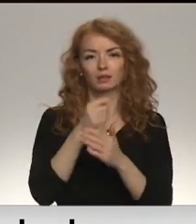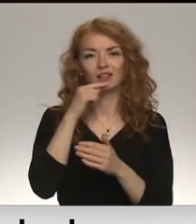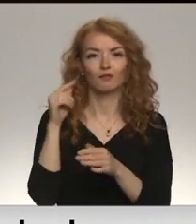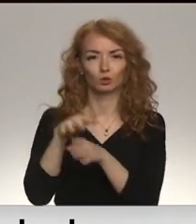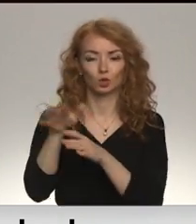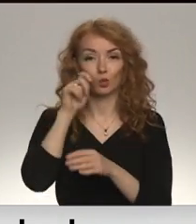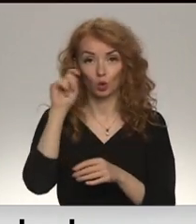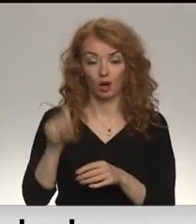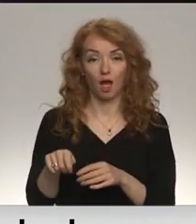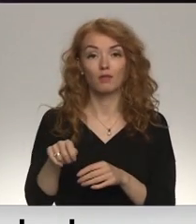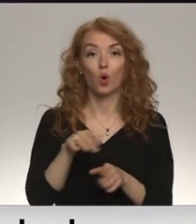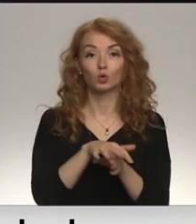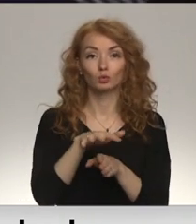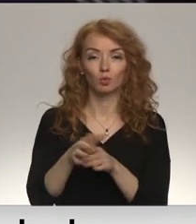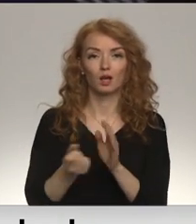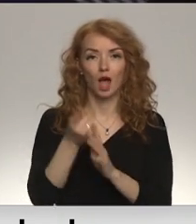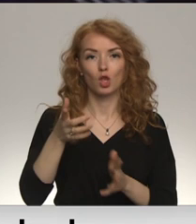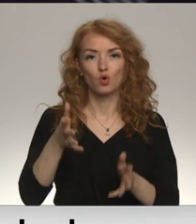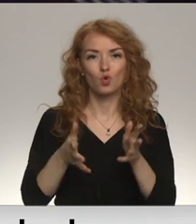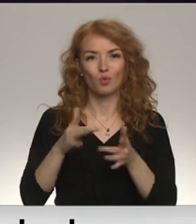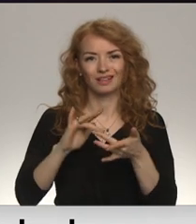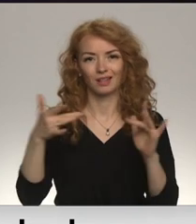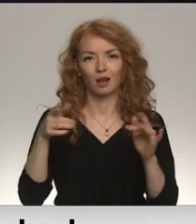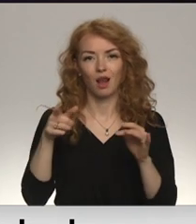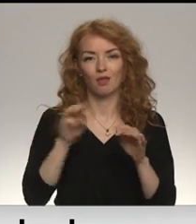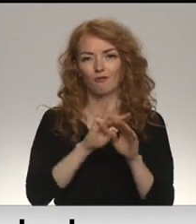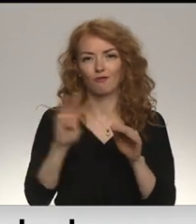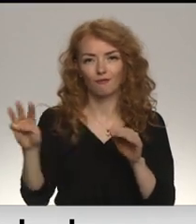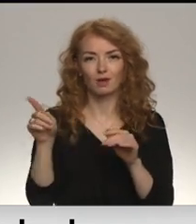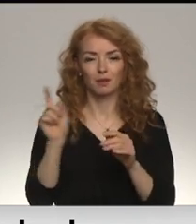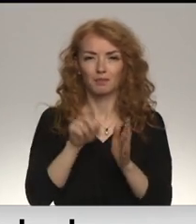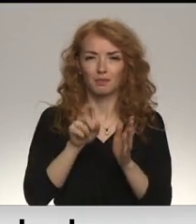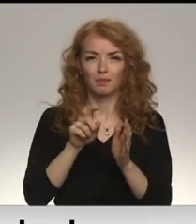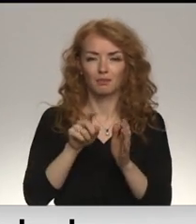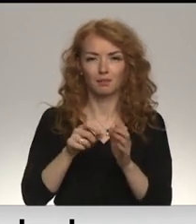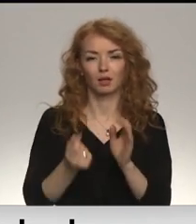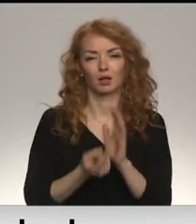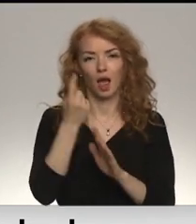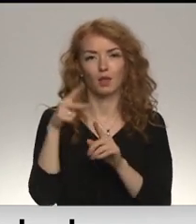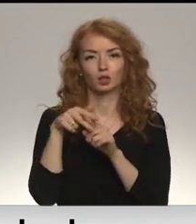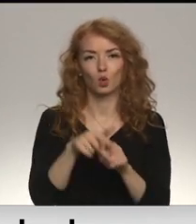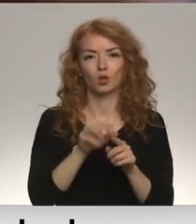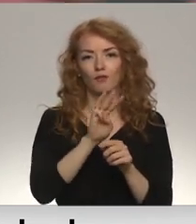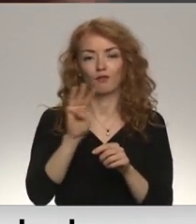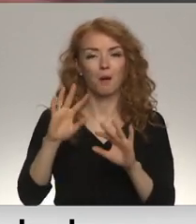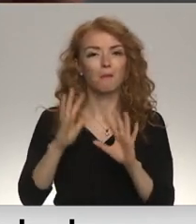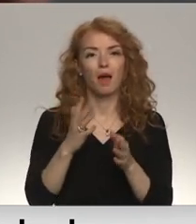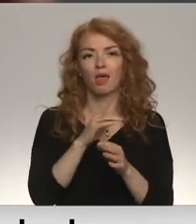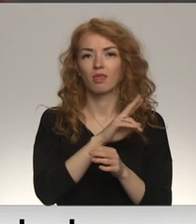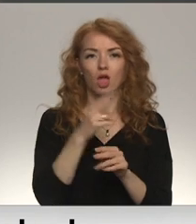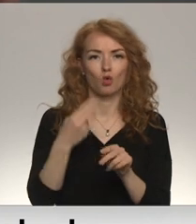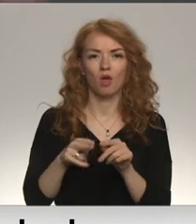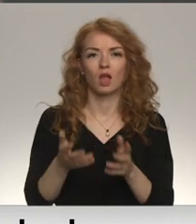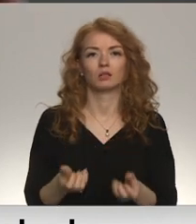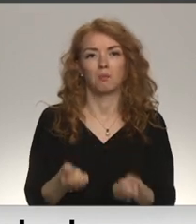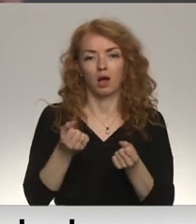Ukrainā. Uzbrukumus rada robotu tīkli, tie ir mākslīgi radīti pieprasījumi, kas lapām rada slodzi, taču nenodara paliekošas